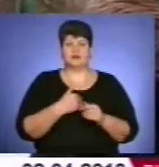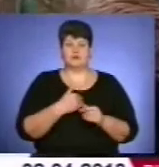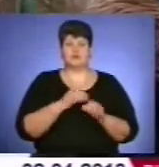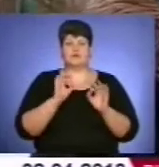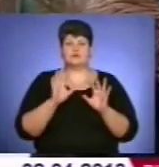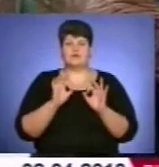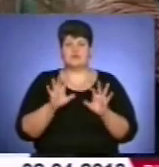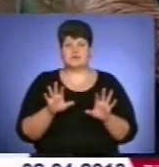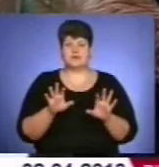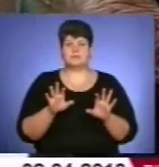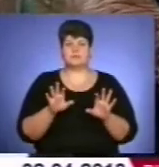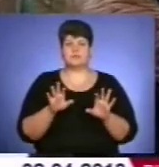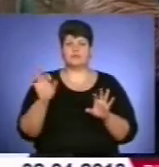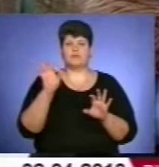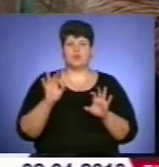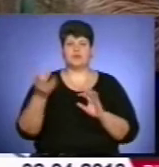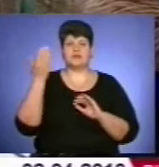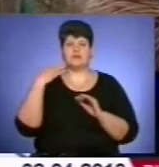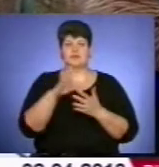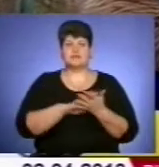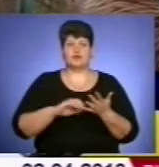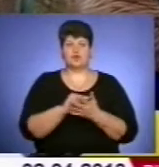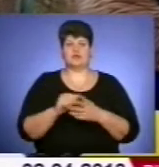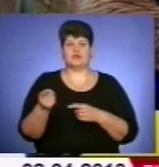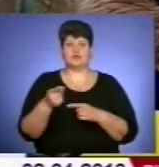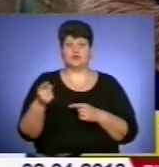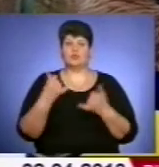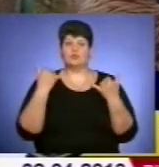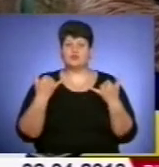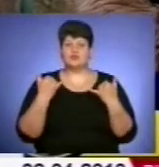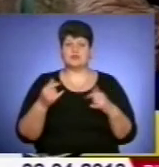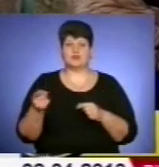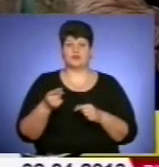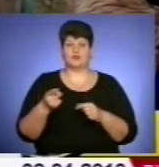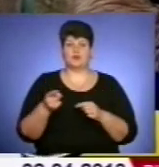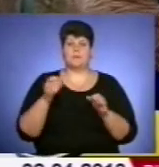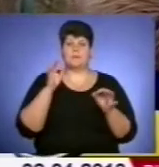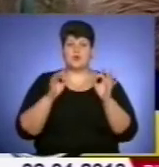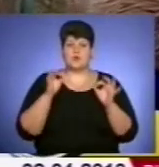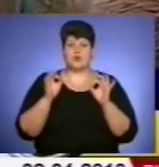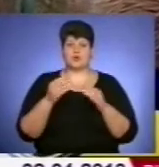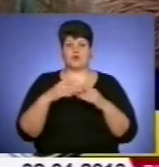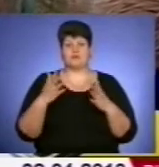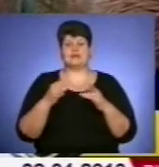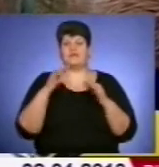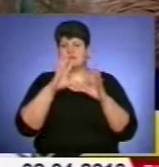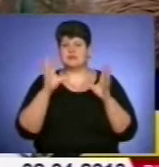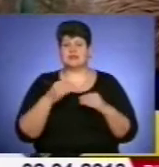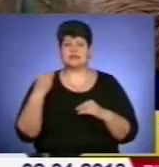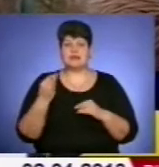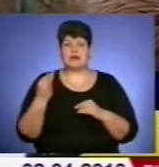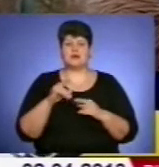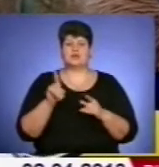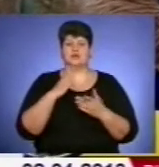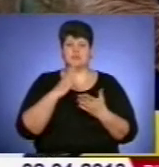Розповісти про давній зруйнований Тернопіль, про сучасний, про природні об'єкти, про все цікаве, чим ми пишаємося,